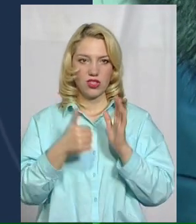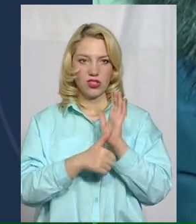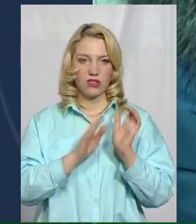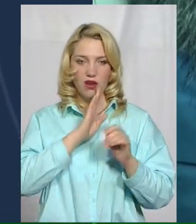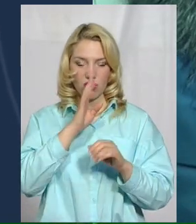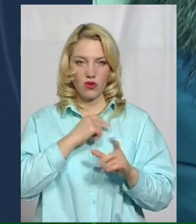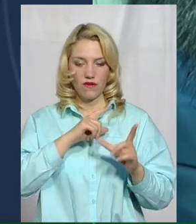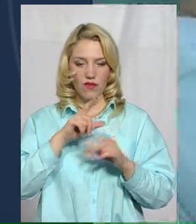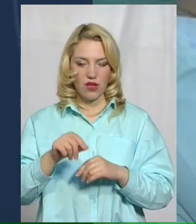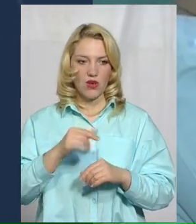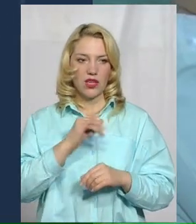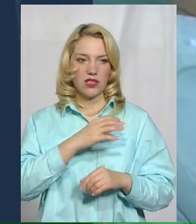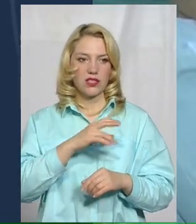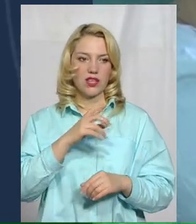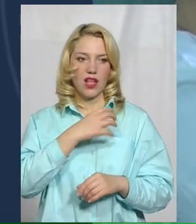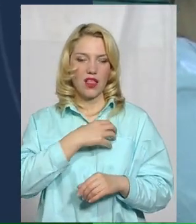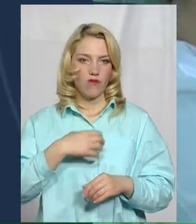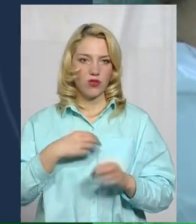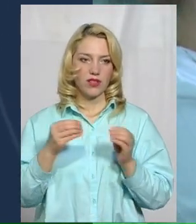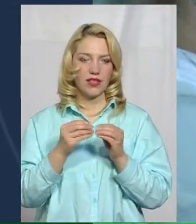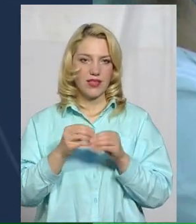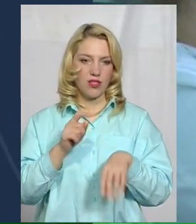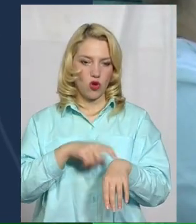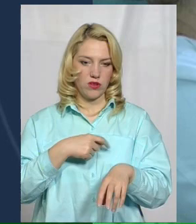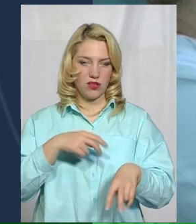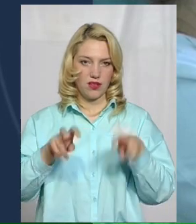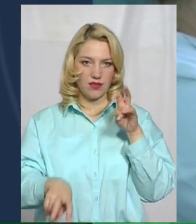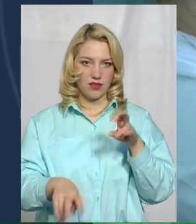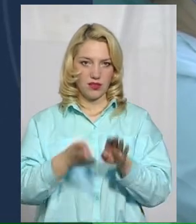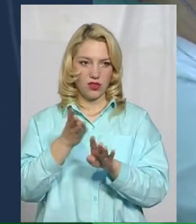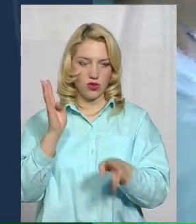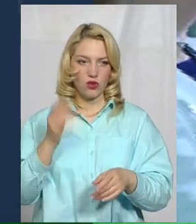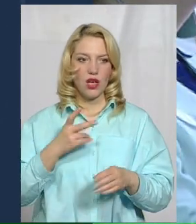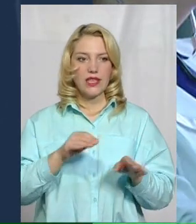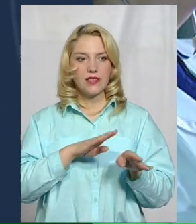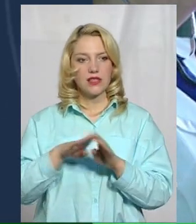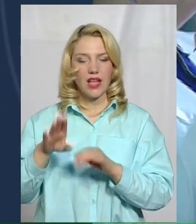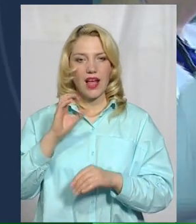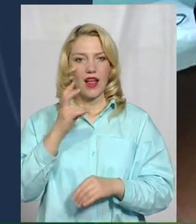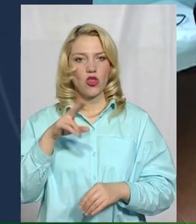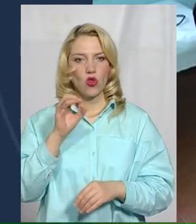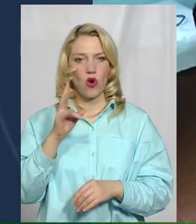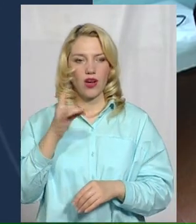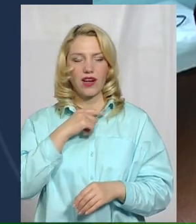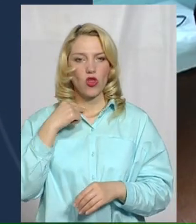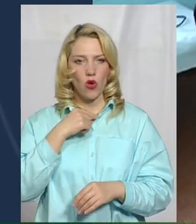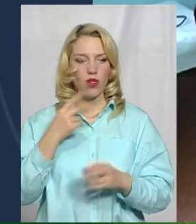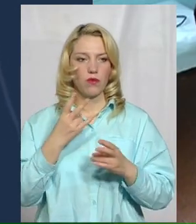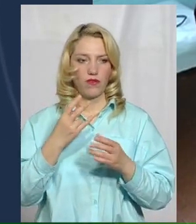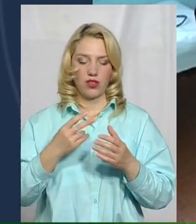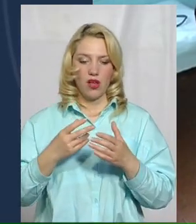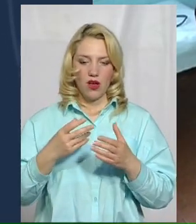виїхали Славути, 10-1 я сижу. За стандартами, ендокринолог, до прикладу, повинен мати окремо облаштований кабінет, щоб нормально